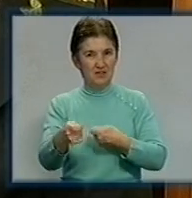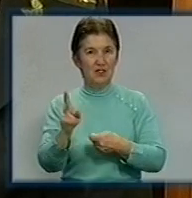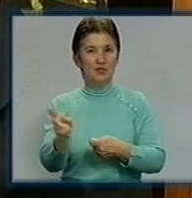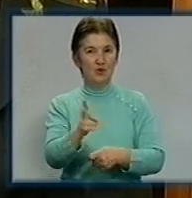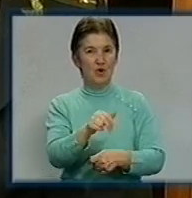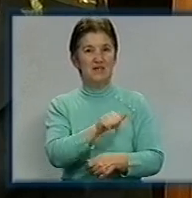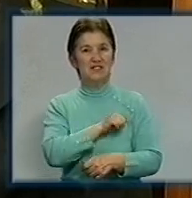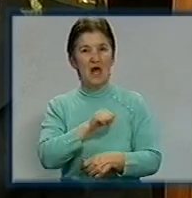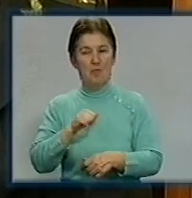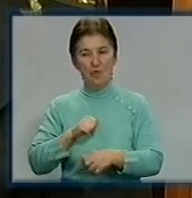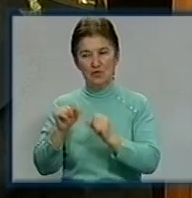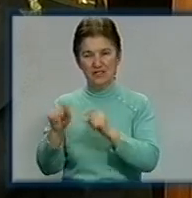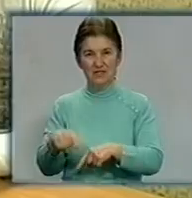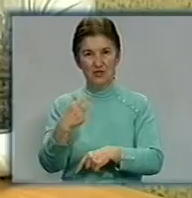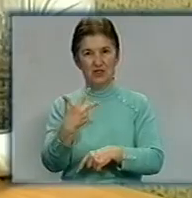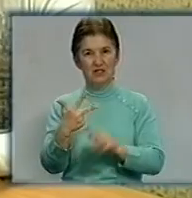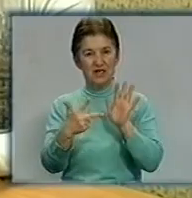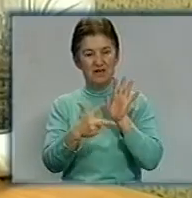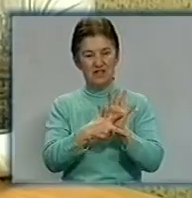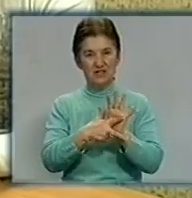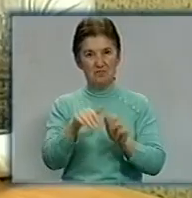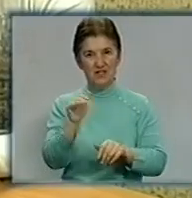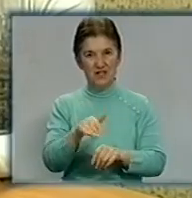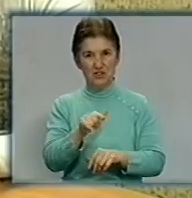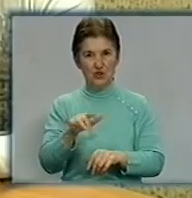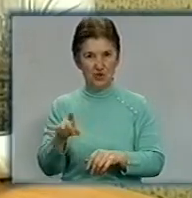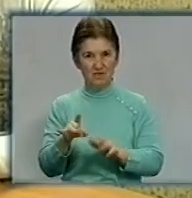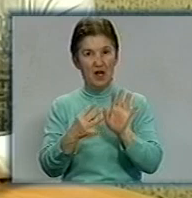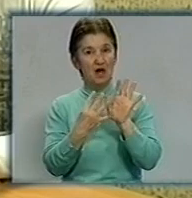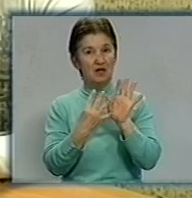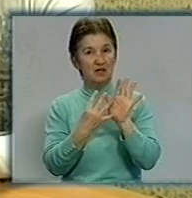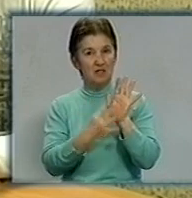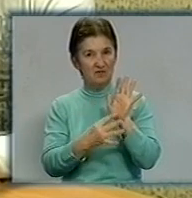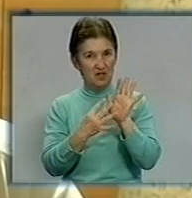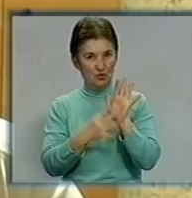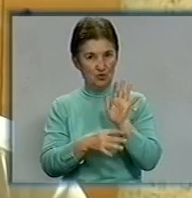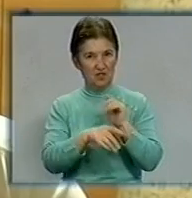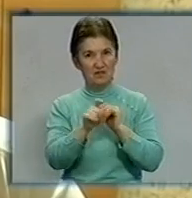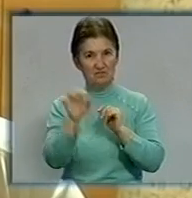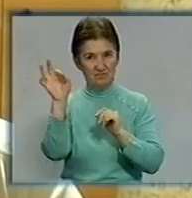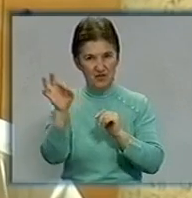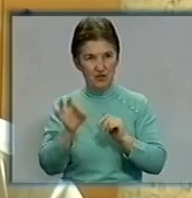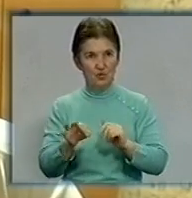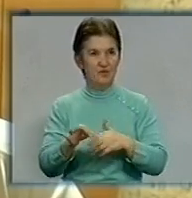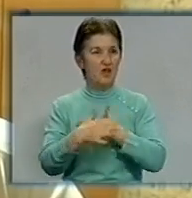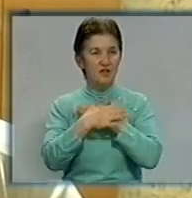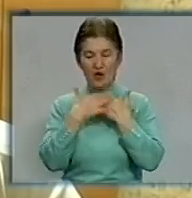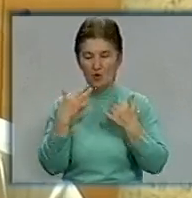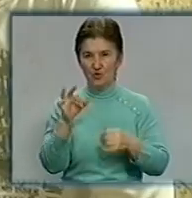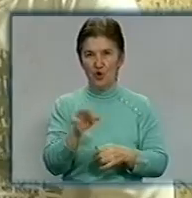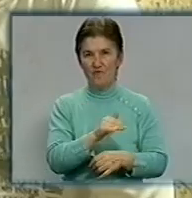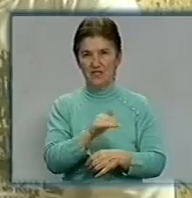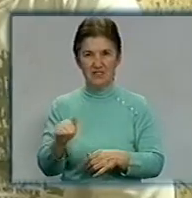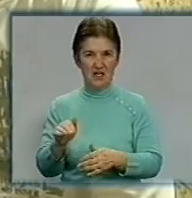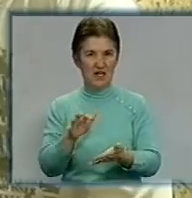38 тисяч гривень. Ріалториш каже, що 90% їх клієнтів не бажають здавати своє житло в оренду офіційно.